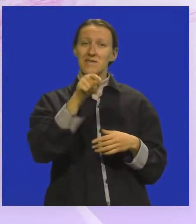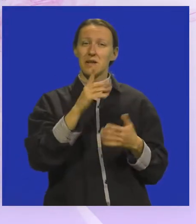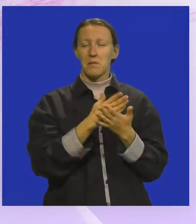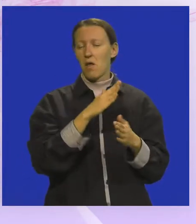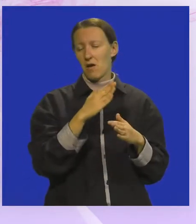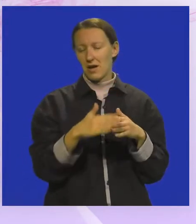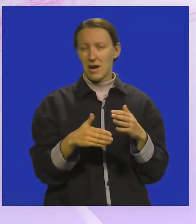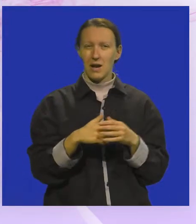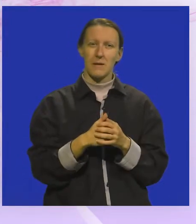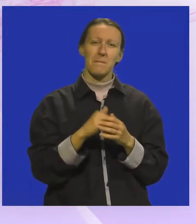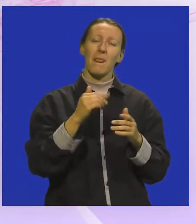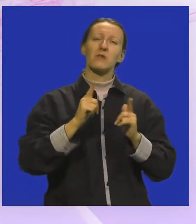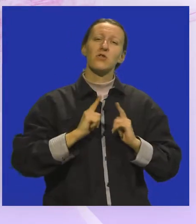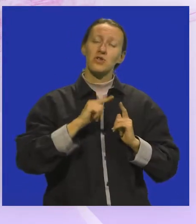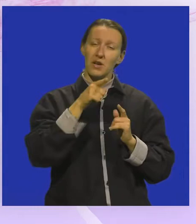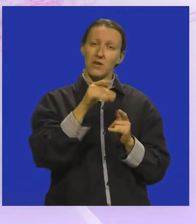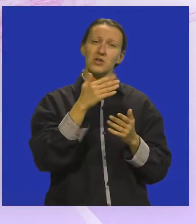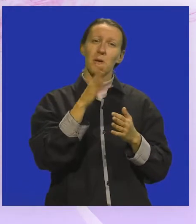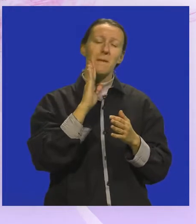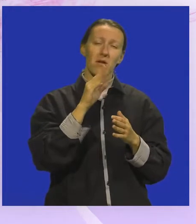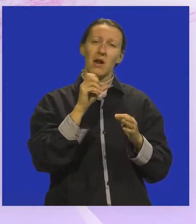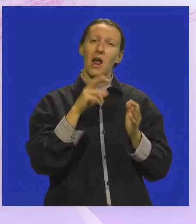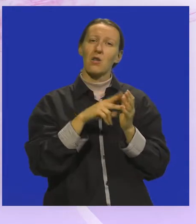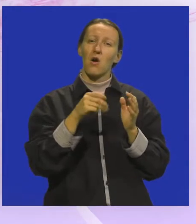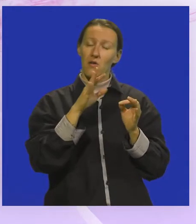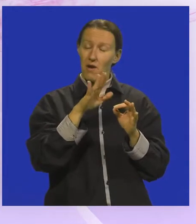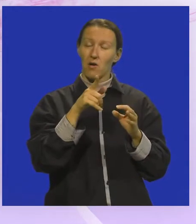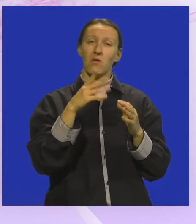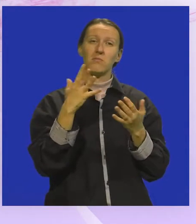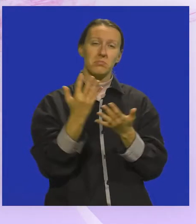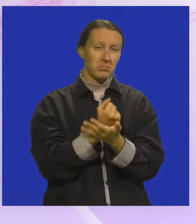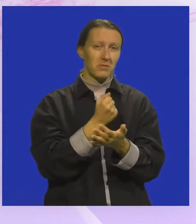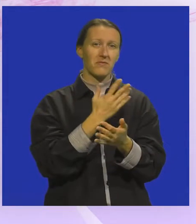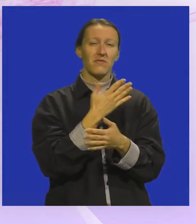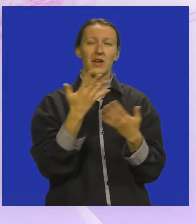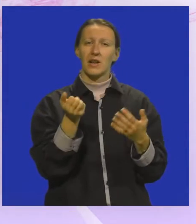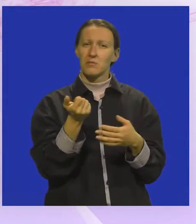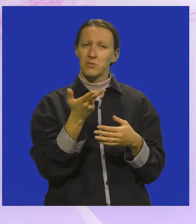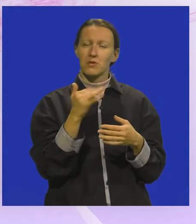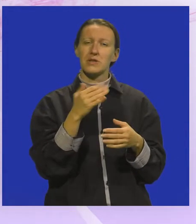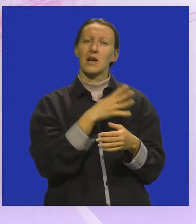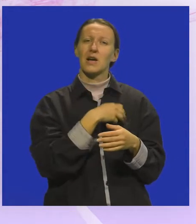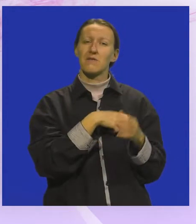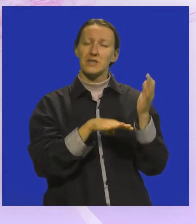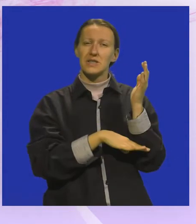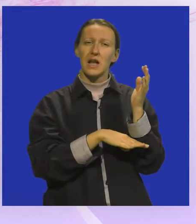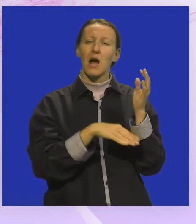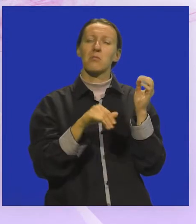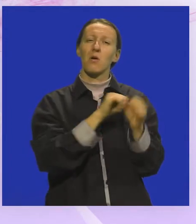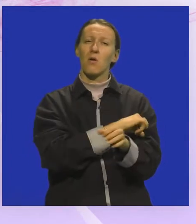bilo kraja. Evo, jeste li očekivali da će Medulinska ladonja ovako premoćno pobjediti u natjećenju za Hrvatske stablo godine?